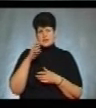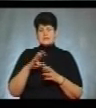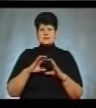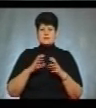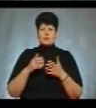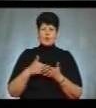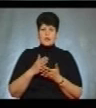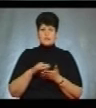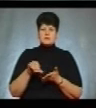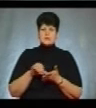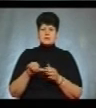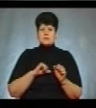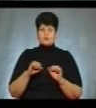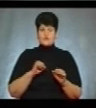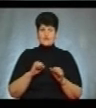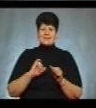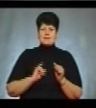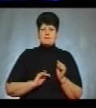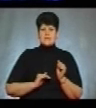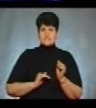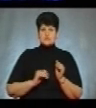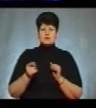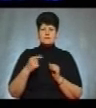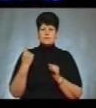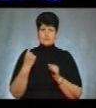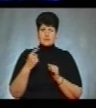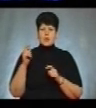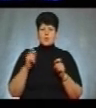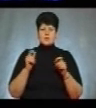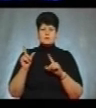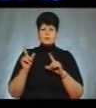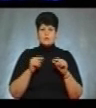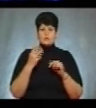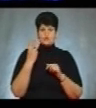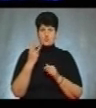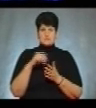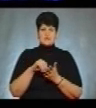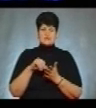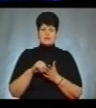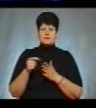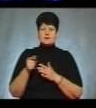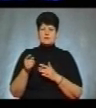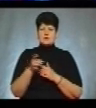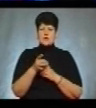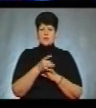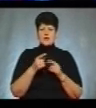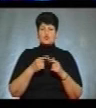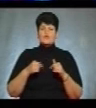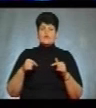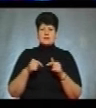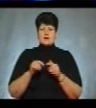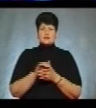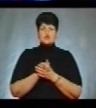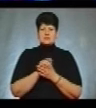політики, представники самоврядування та бізнесу. З Тернопільщини на Конгрес поїхали троє представників Тернопільського регіонального відділення